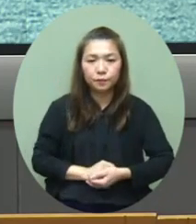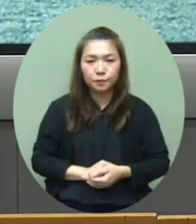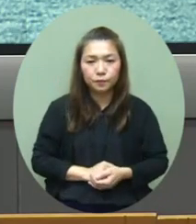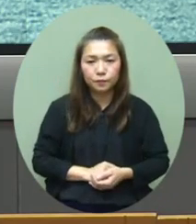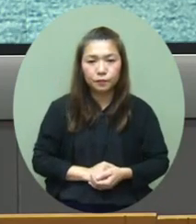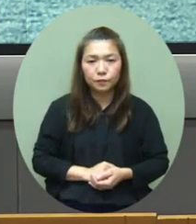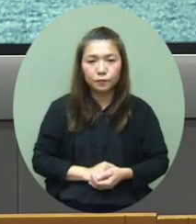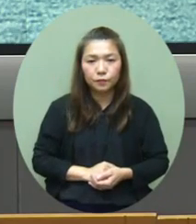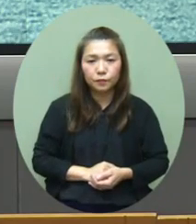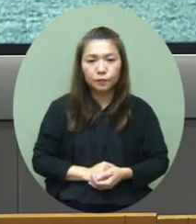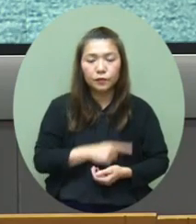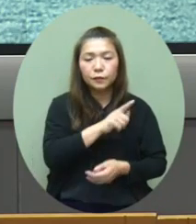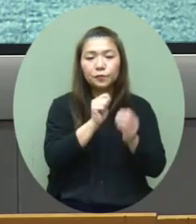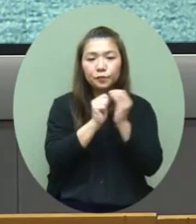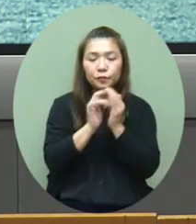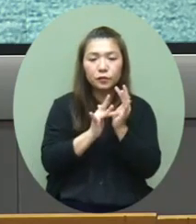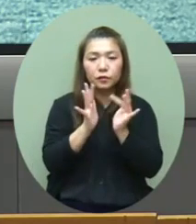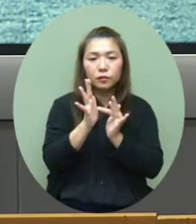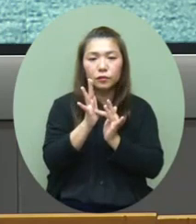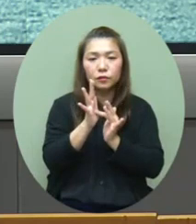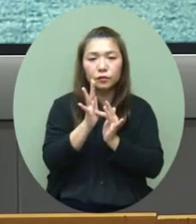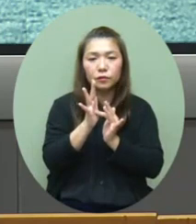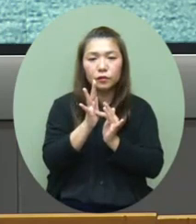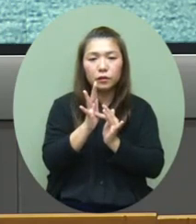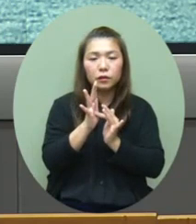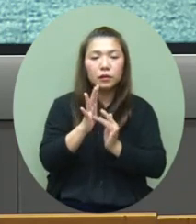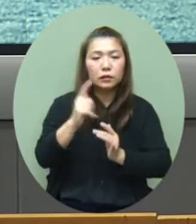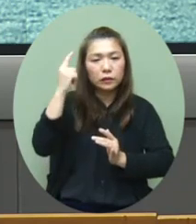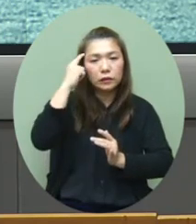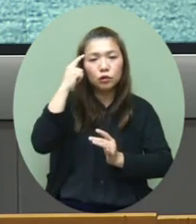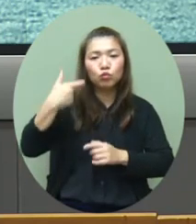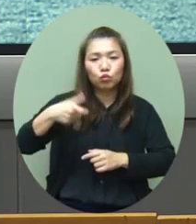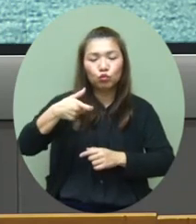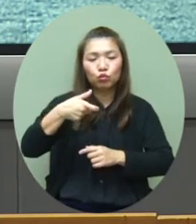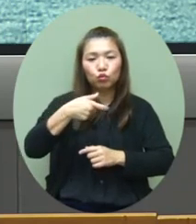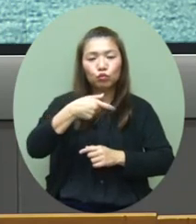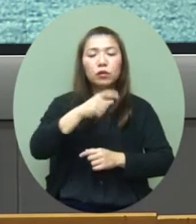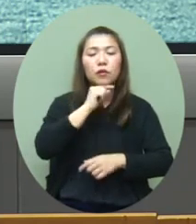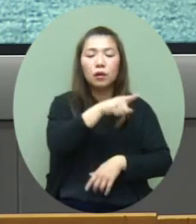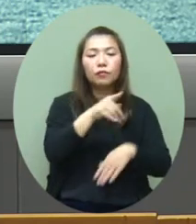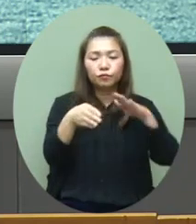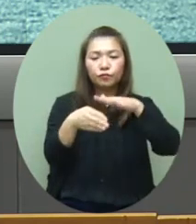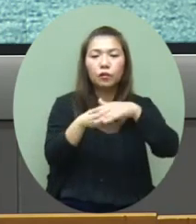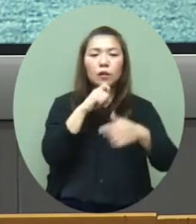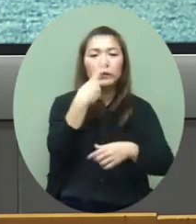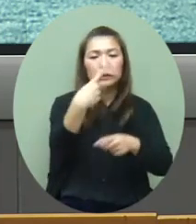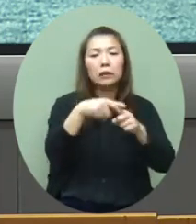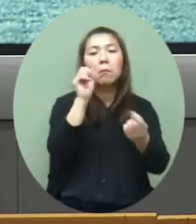案就是基督教怀治服务处原州宿舍它就有两个个案